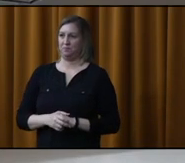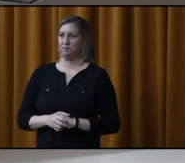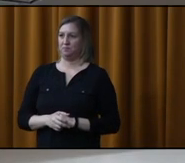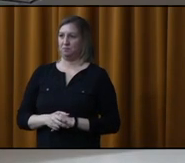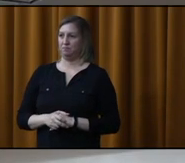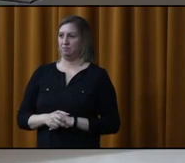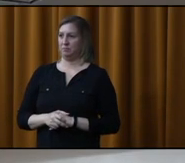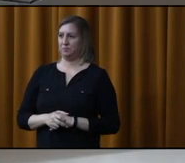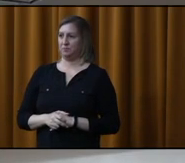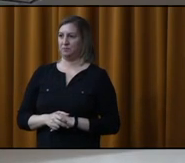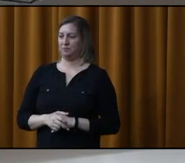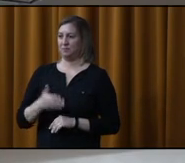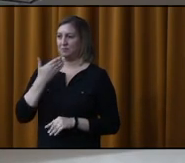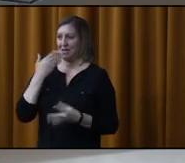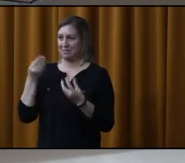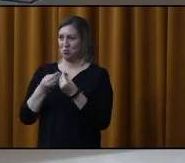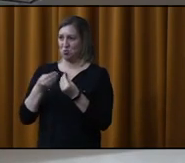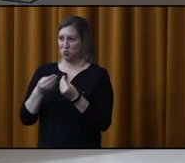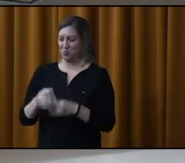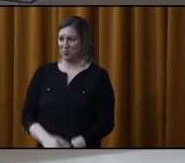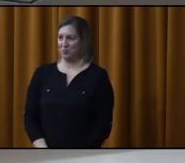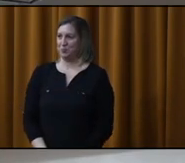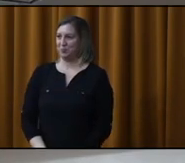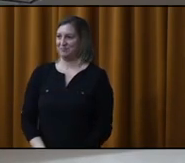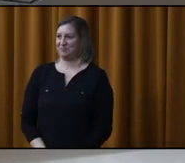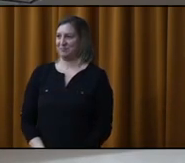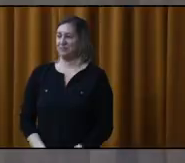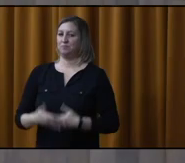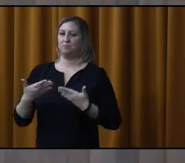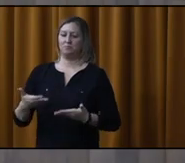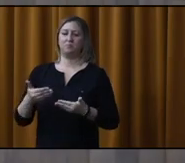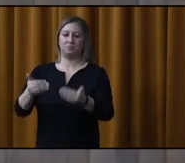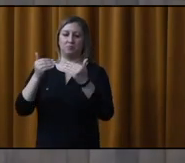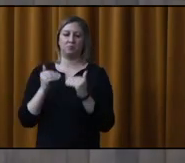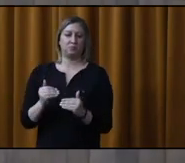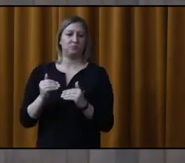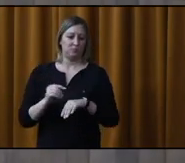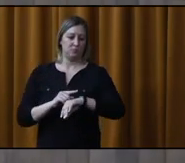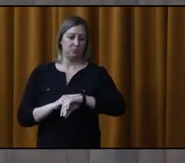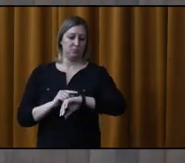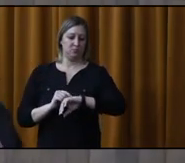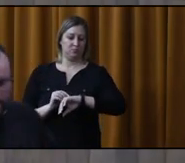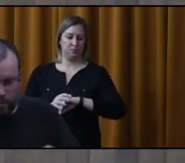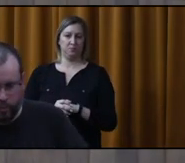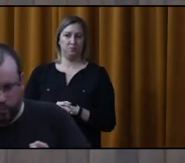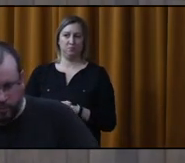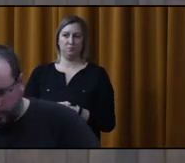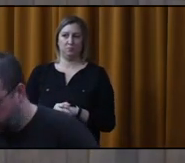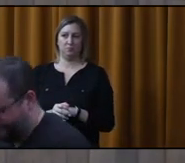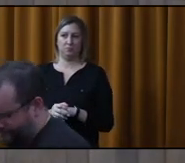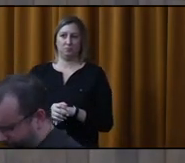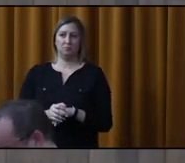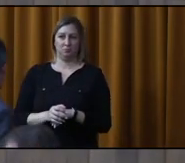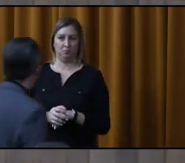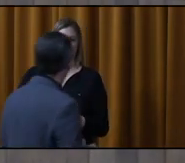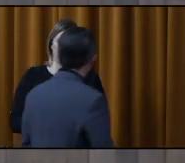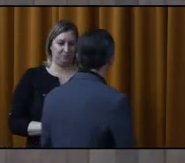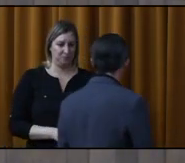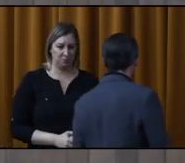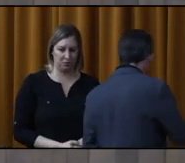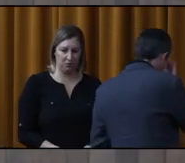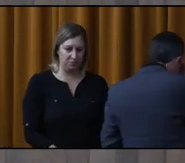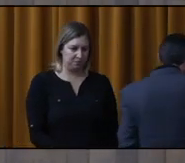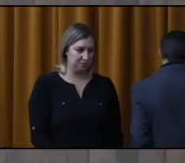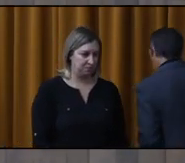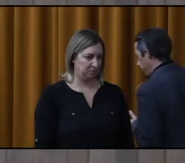Merci beaucoup. Donc, on passe maintenant aux questions en personne. Donc,